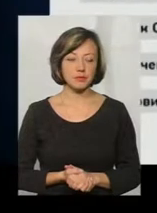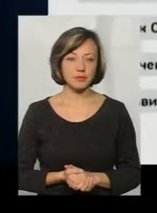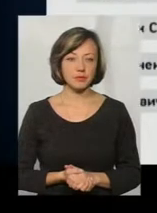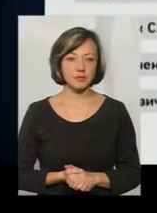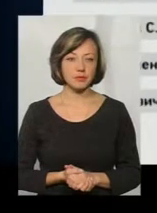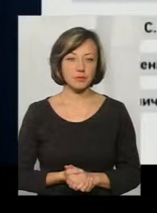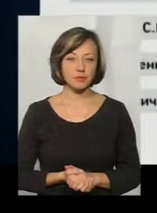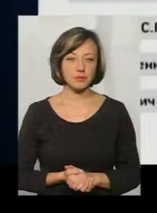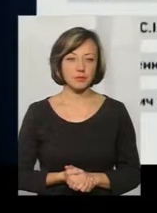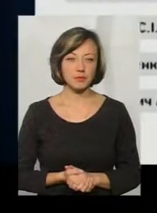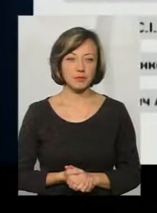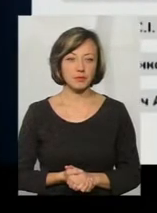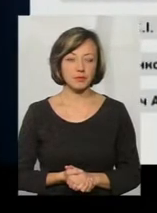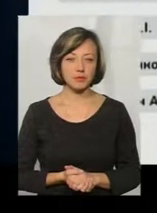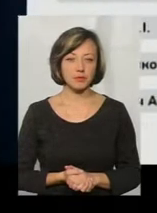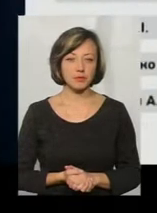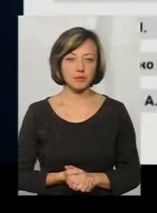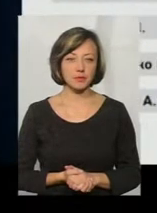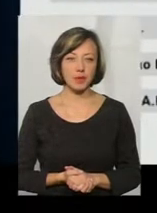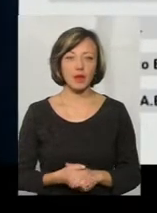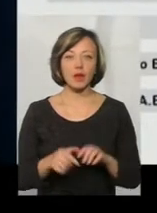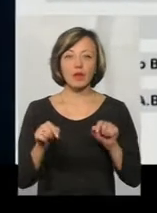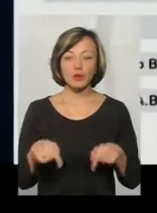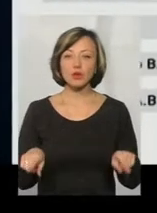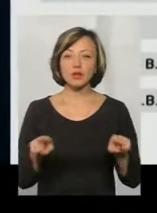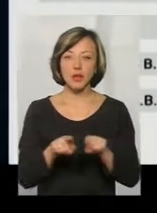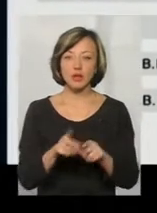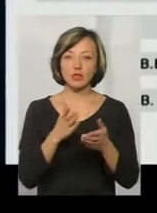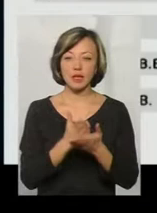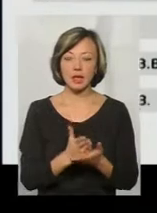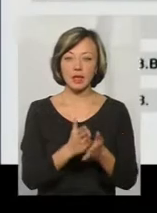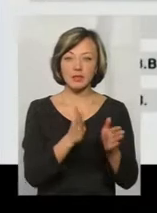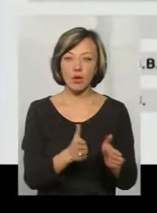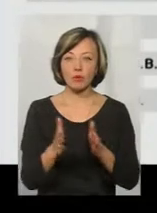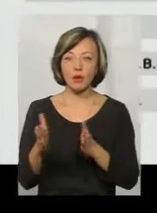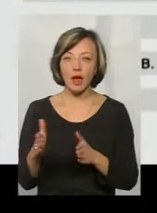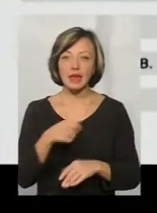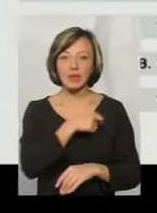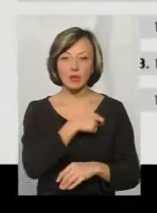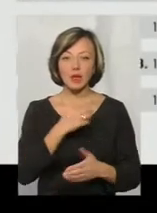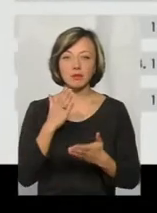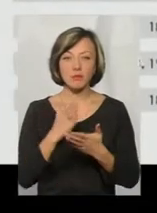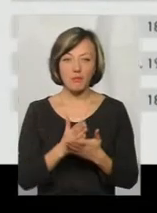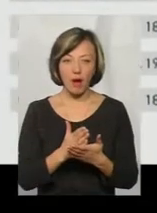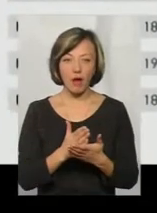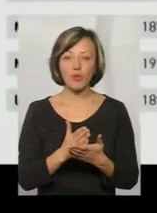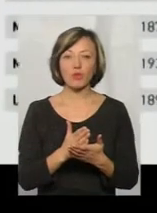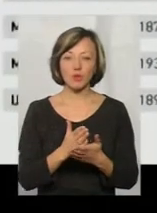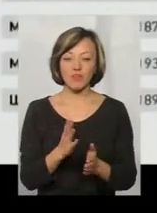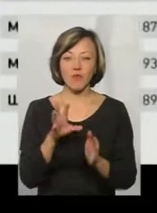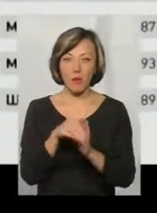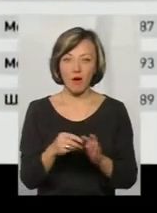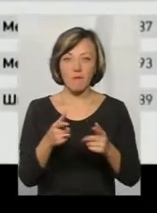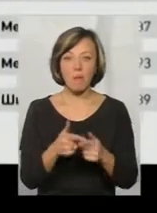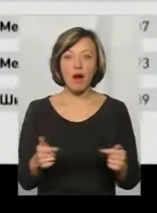Ну, дивіться, тут також прозвідковується закономірність, що ті парламентарі, які мають за собою політичну силу, які